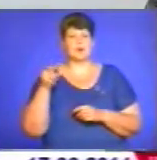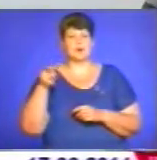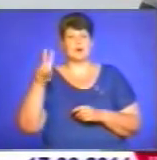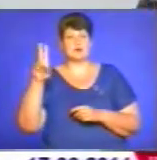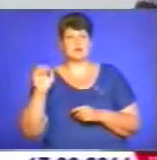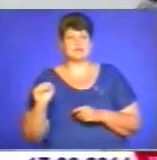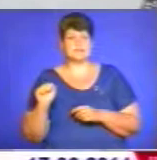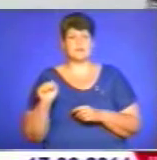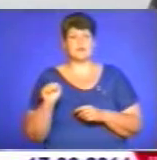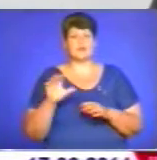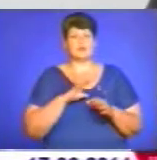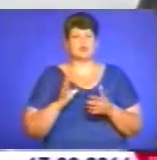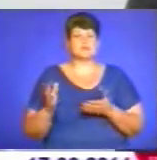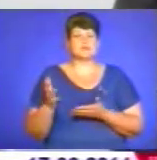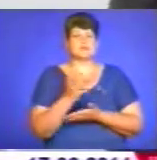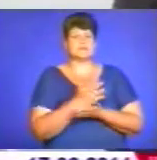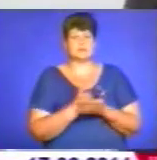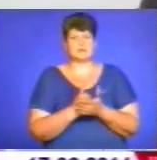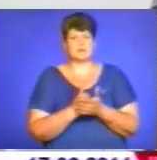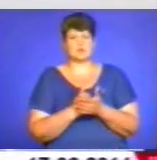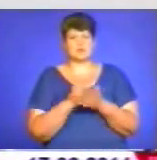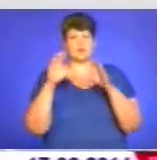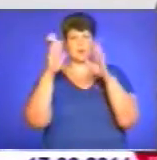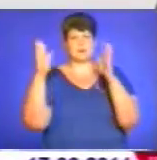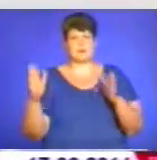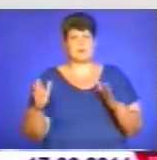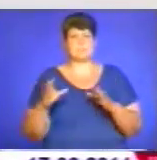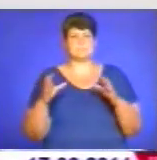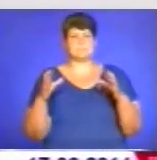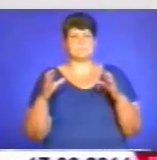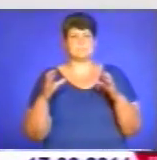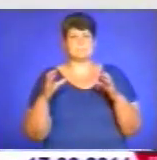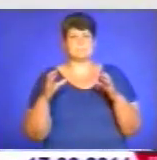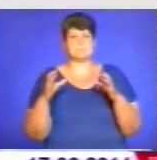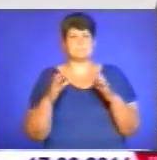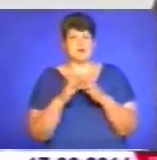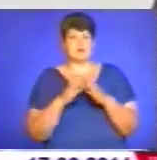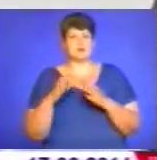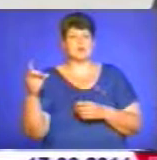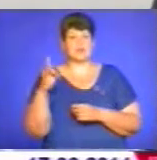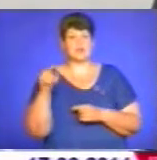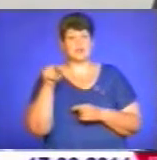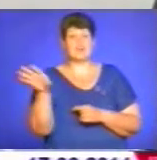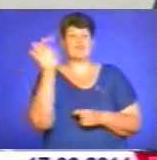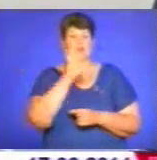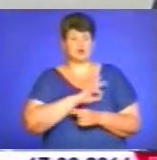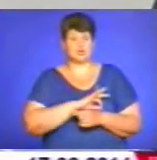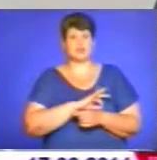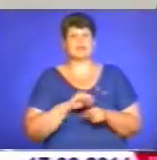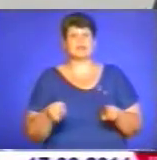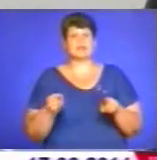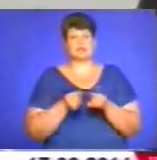під час мітингу зібраного партію регіонів. Вони використовують також